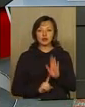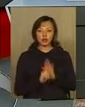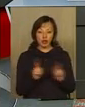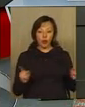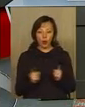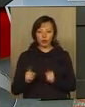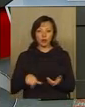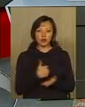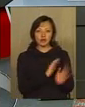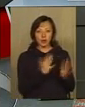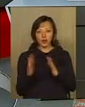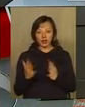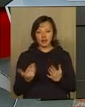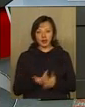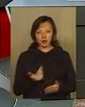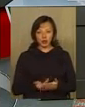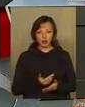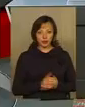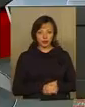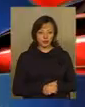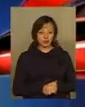спочатку коротко про основні події випуску.